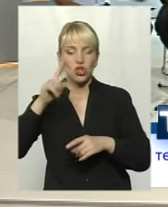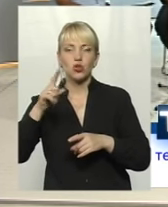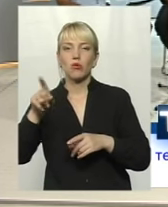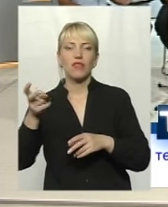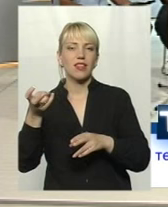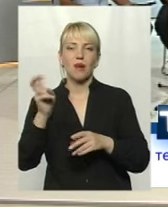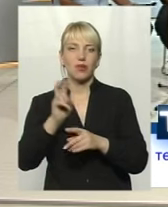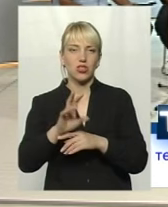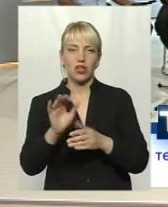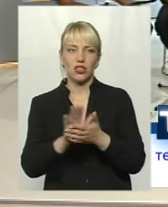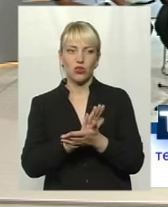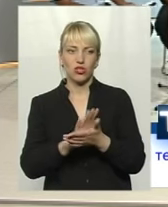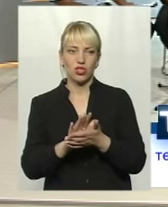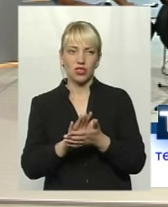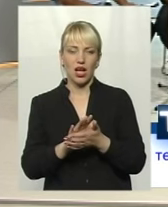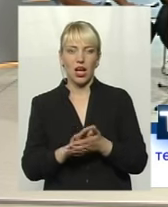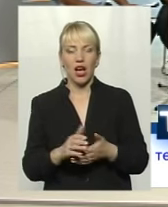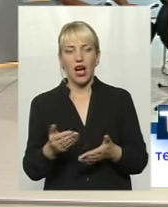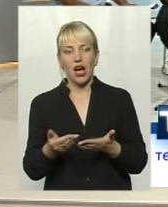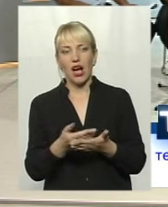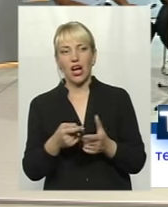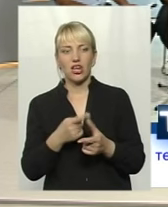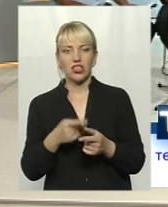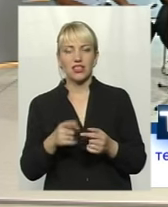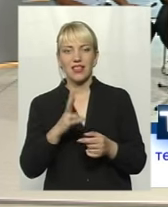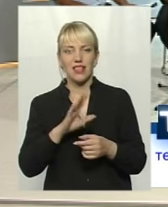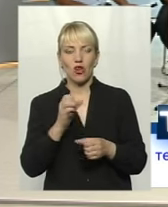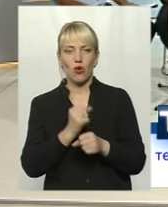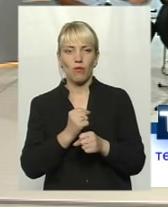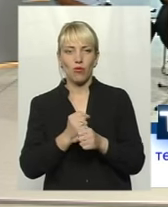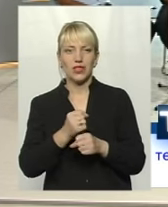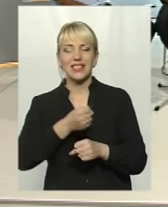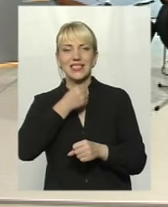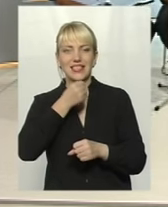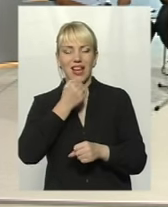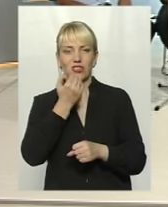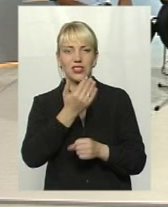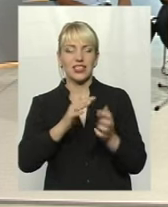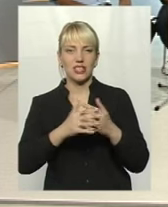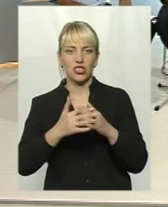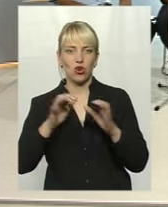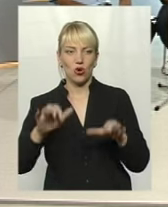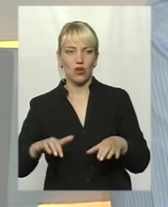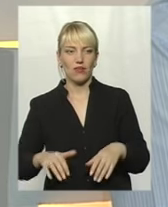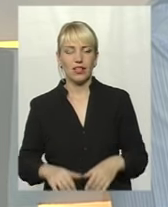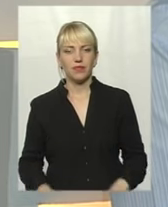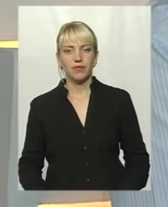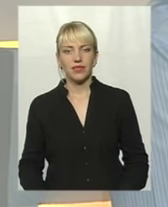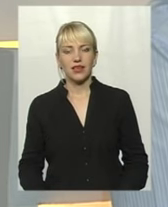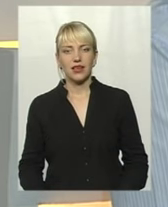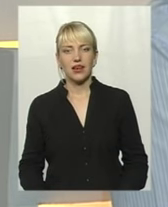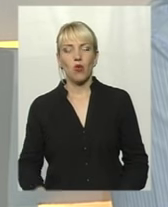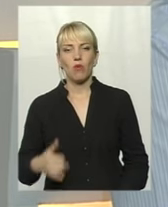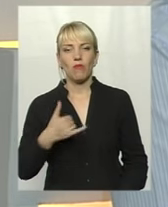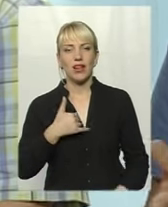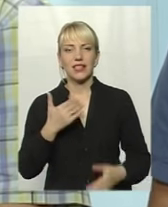лінії? А це не робота сільського, ви старости, який має організувати цю Віталій Володимирович,